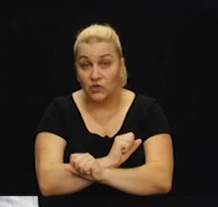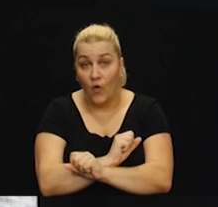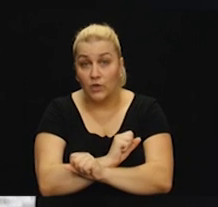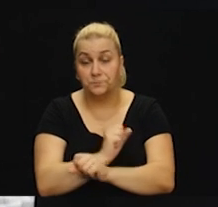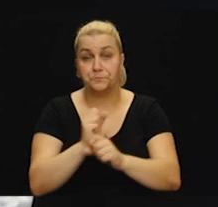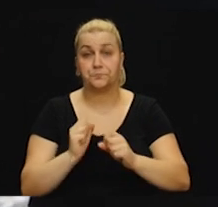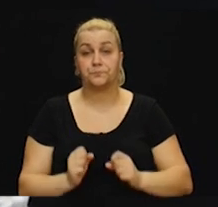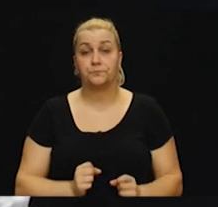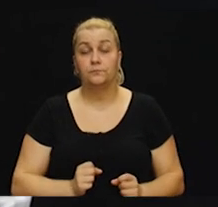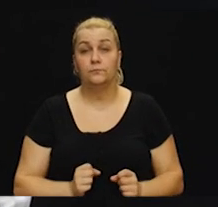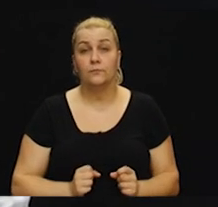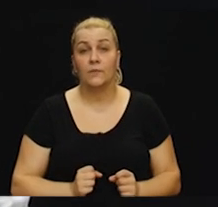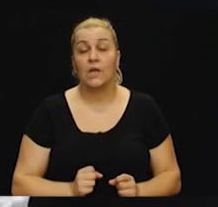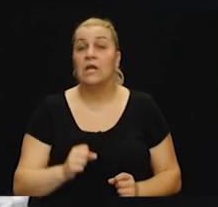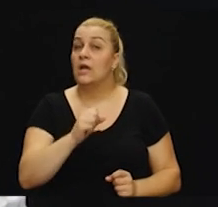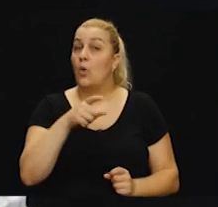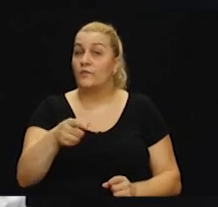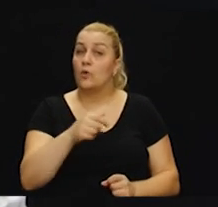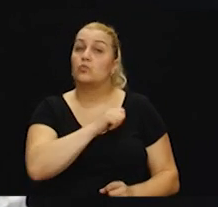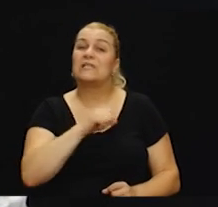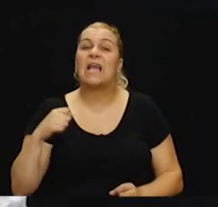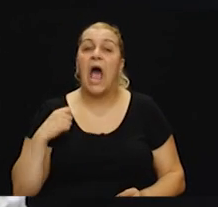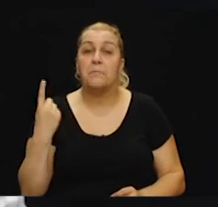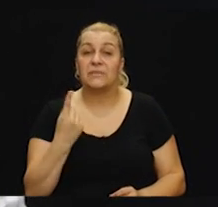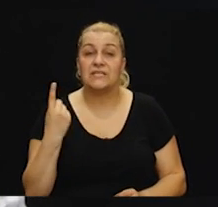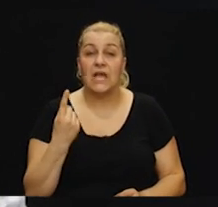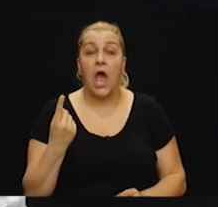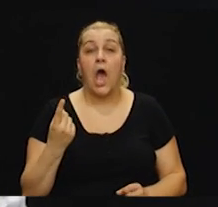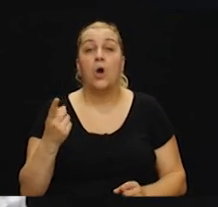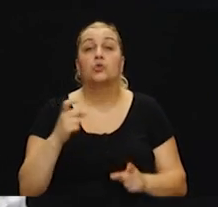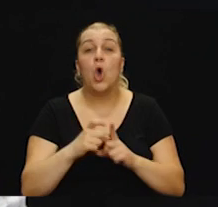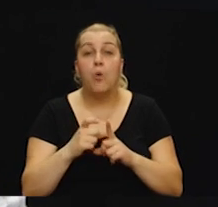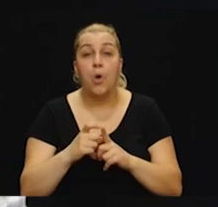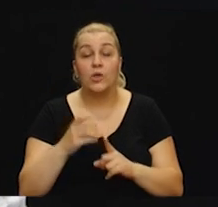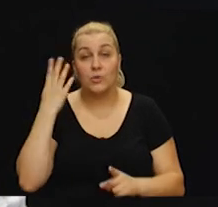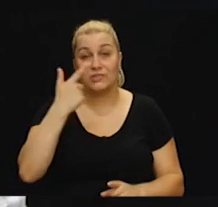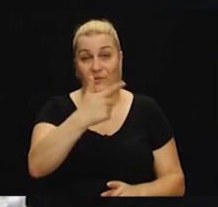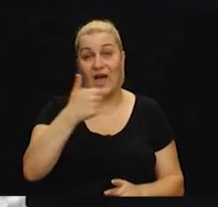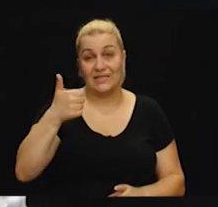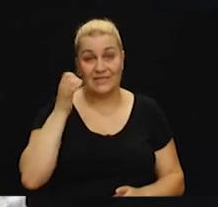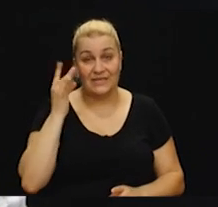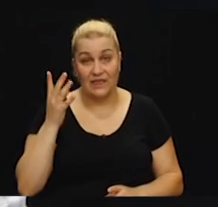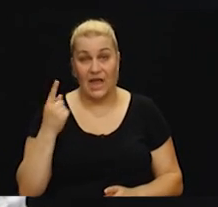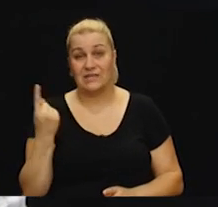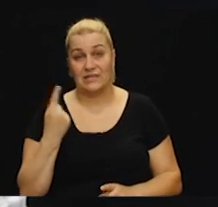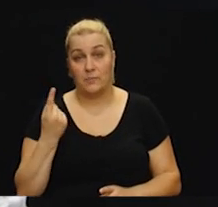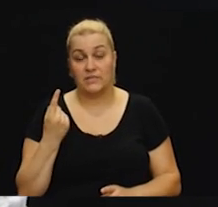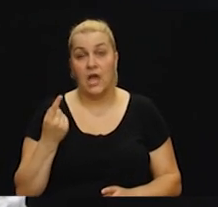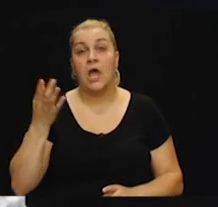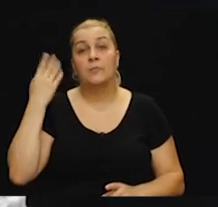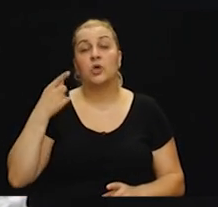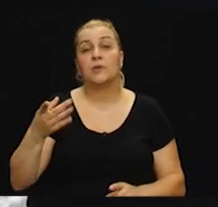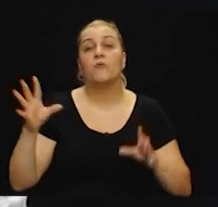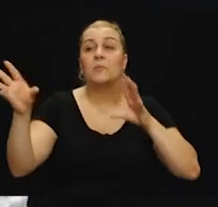u Samnici, u Doboju, 27 dan sam bija. I onda sam bija na